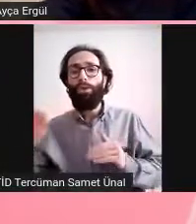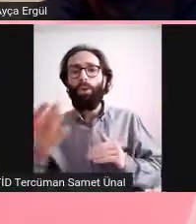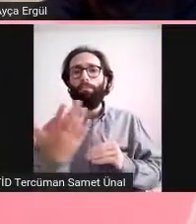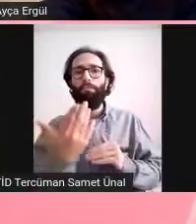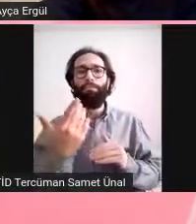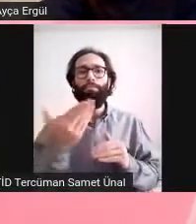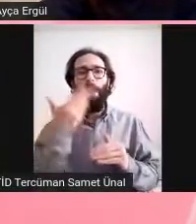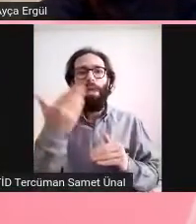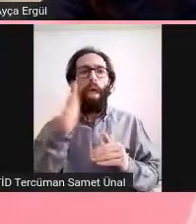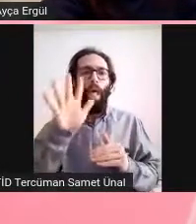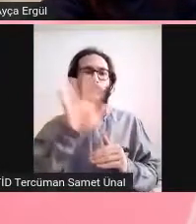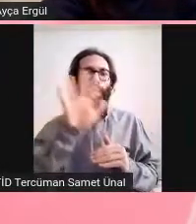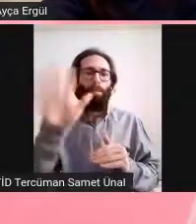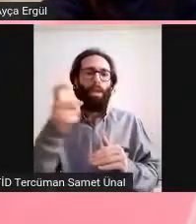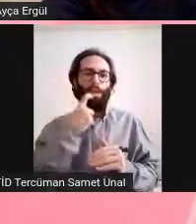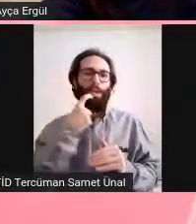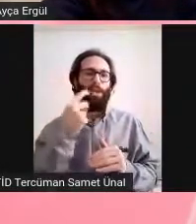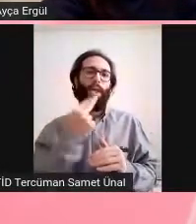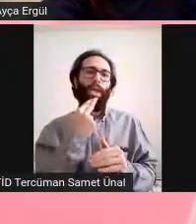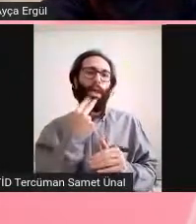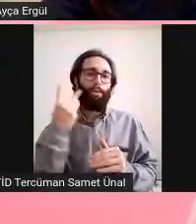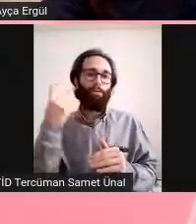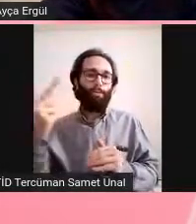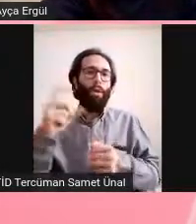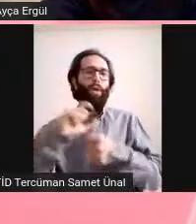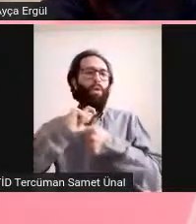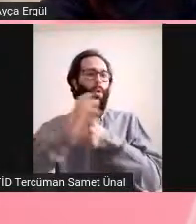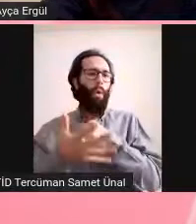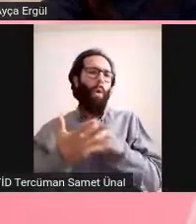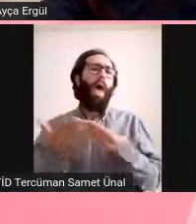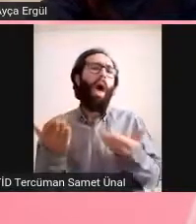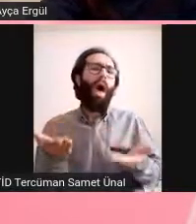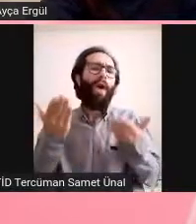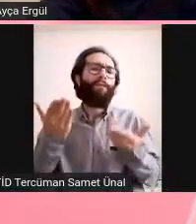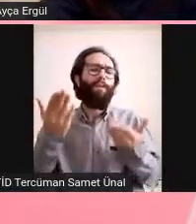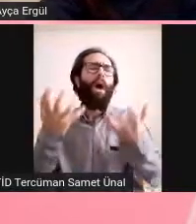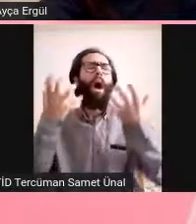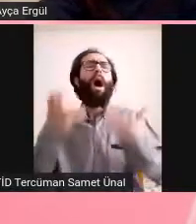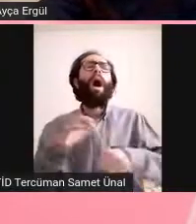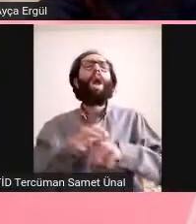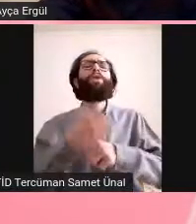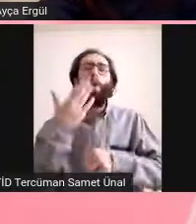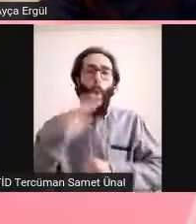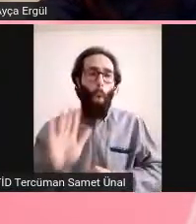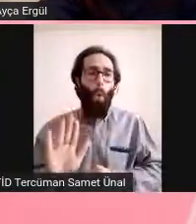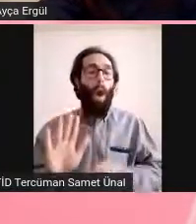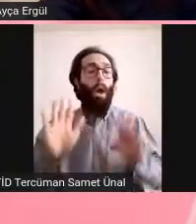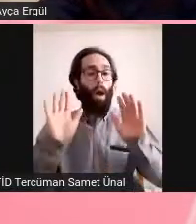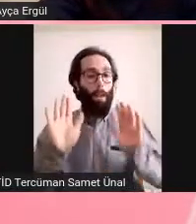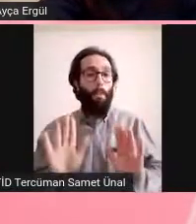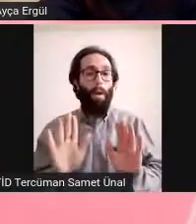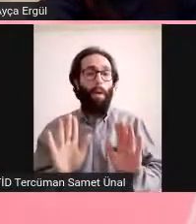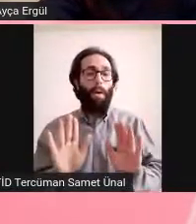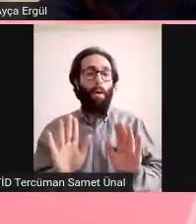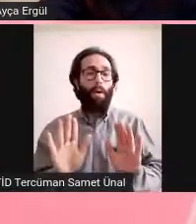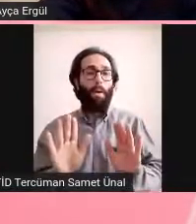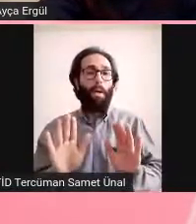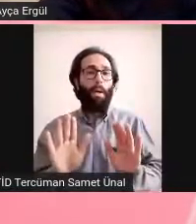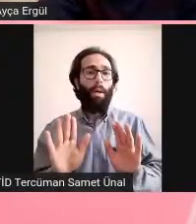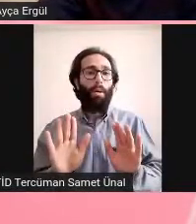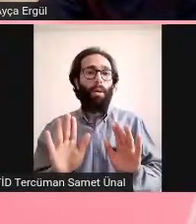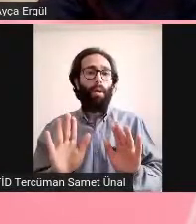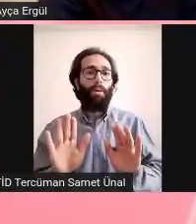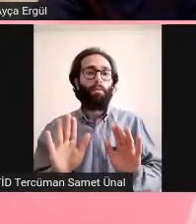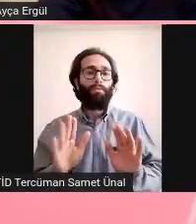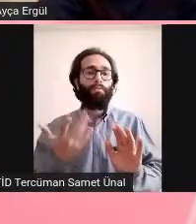yaşında. Yine covid çok hafif geçiriyor. Ama yani tekrarlı şekilde paltosunu giyip çıkarmak,